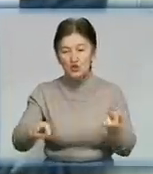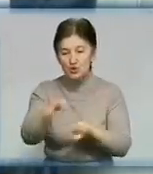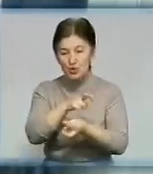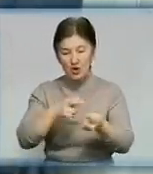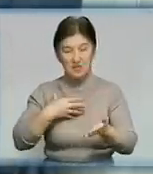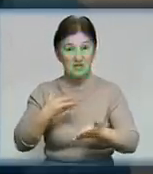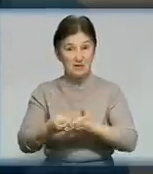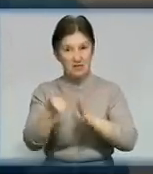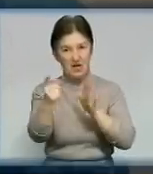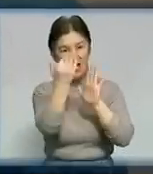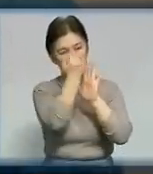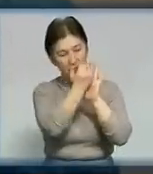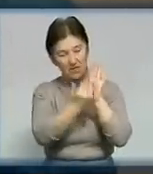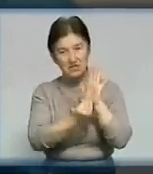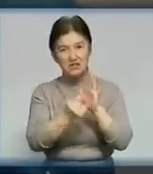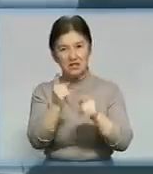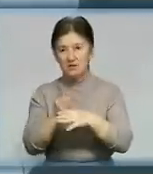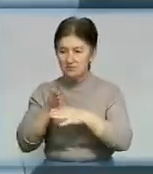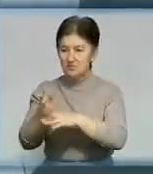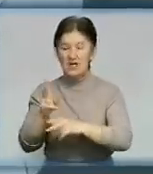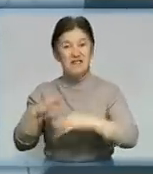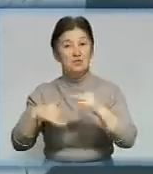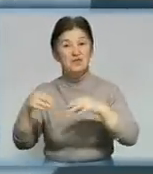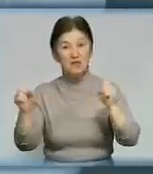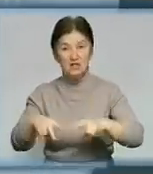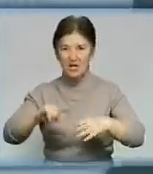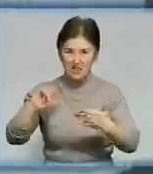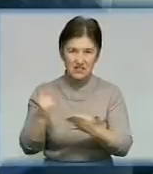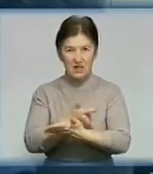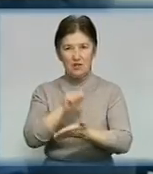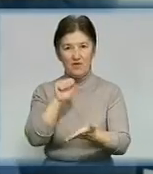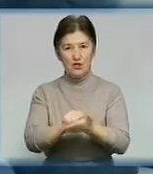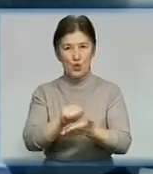Хто не знаходить, йде на прийом до спеціалістів, щоб заново подати документи.